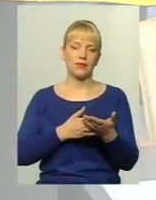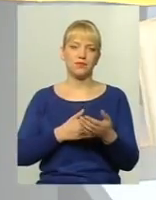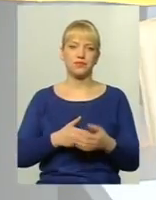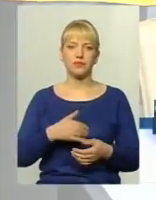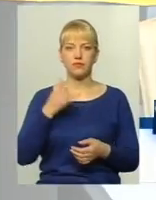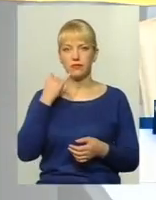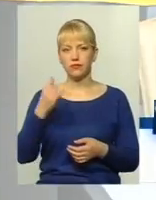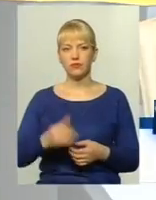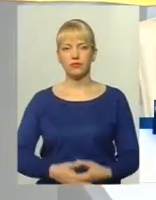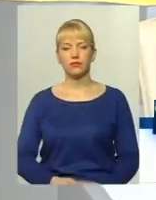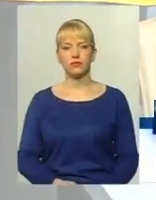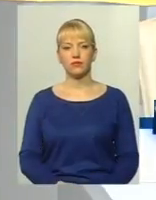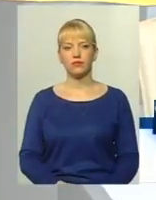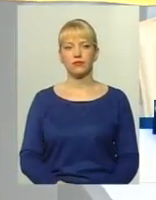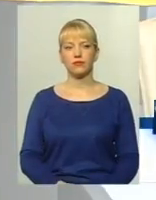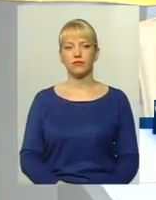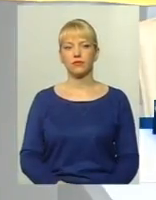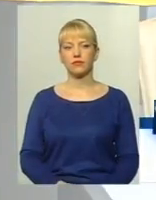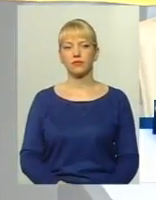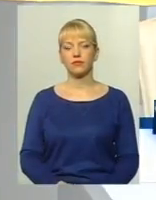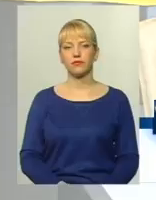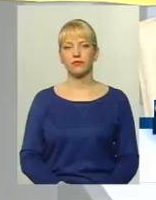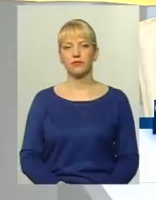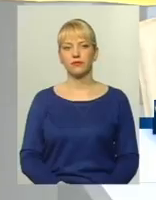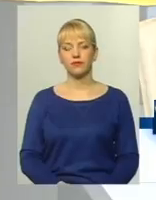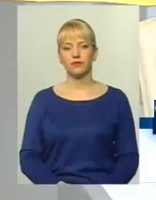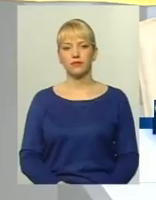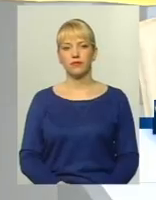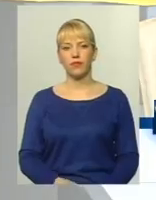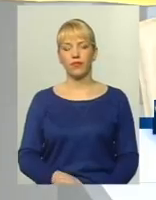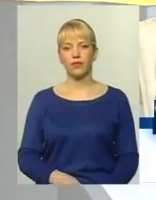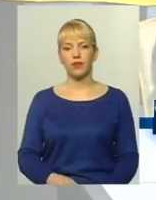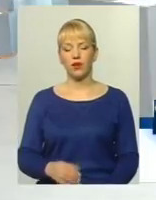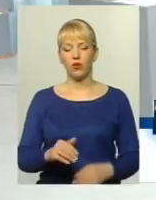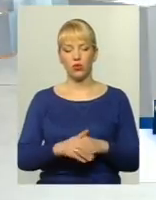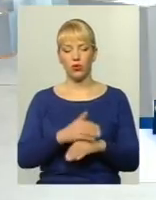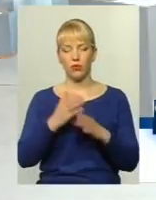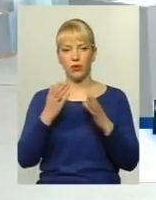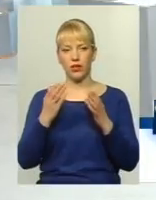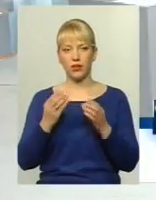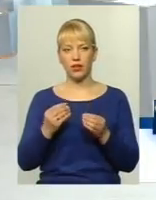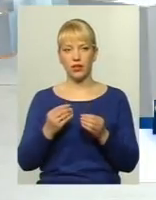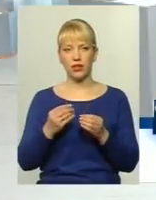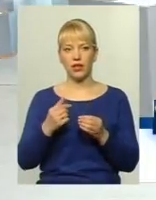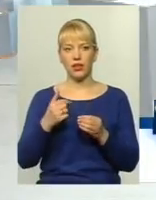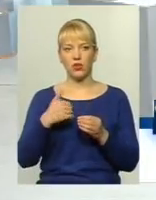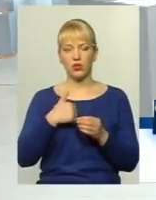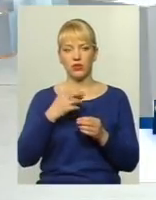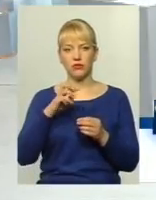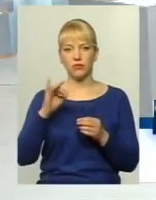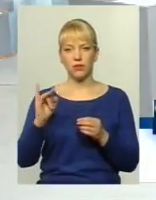61960. Слухаємо вас. Говоріть, будь ласка. Алло, добрий день. Доброго здоров'я. Хотів би